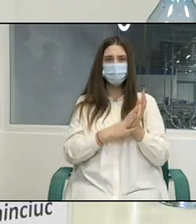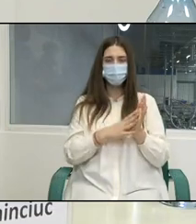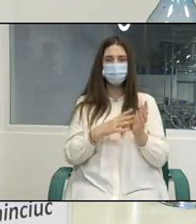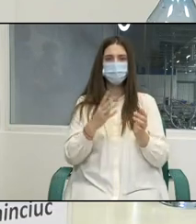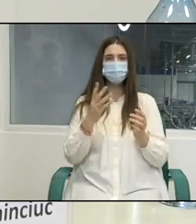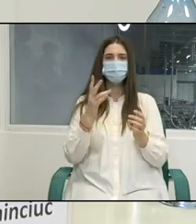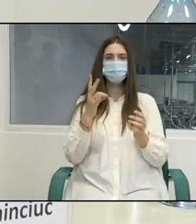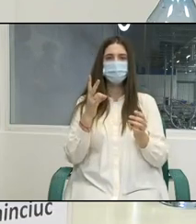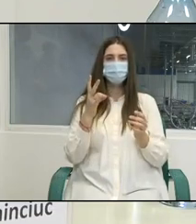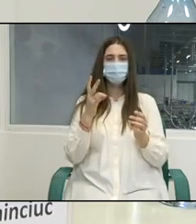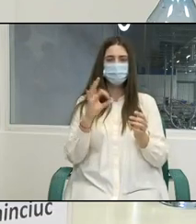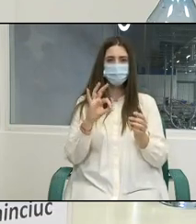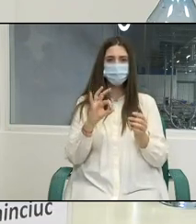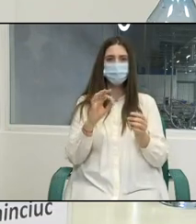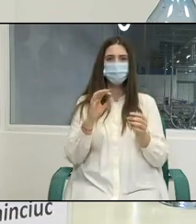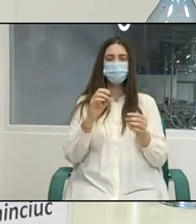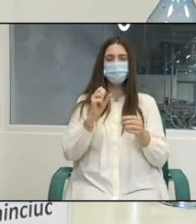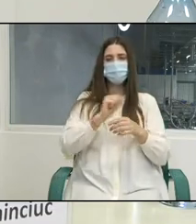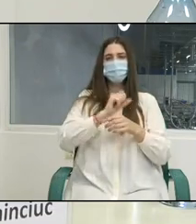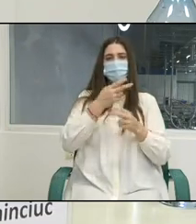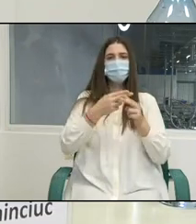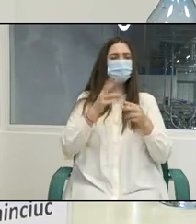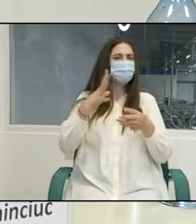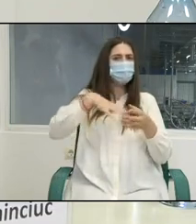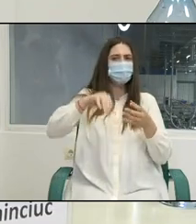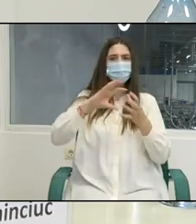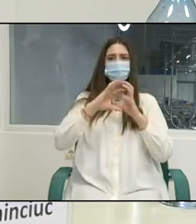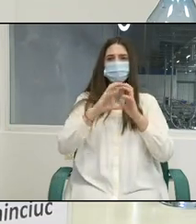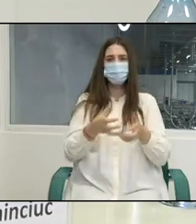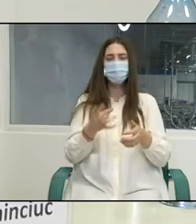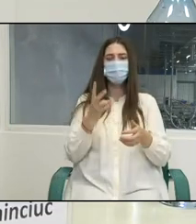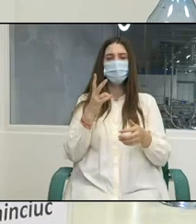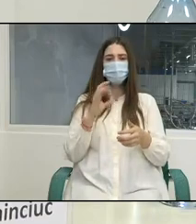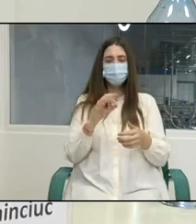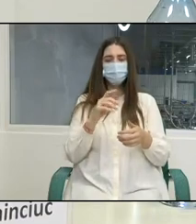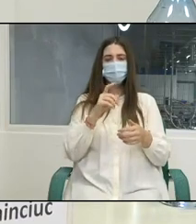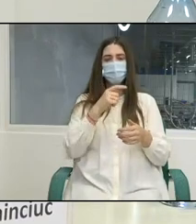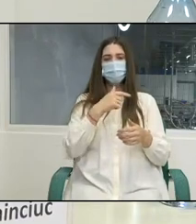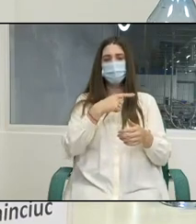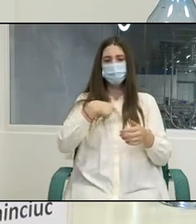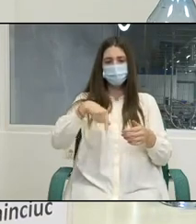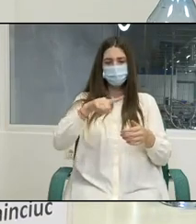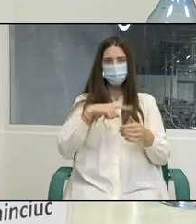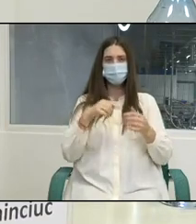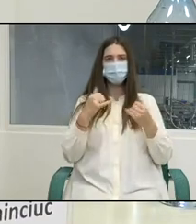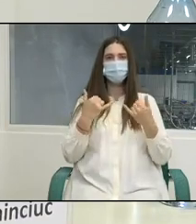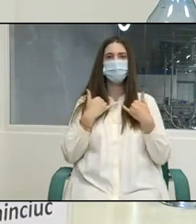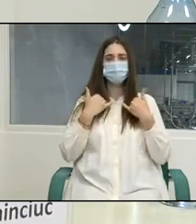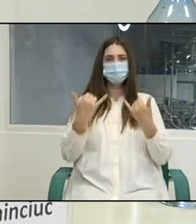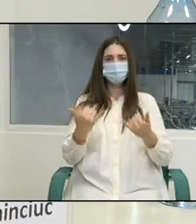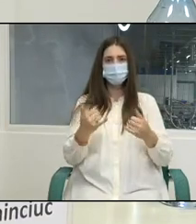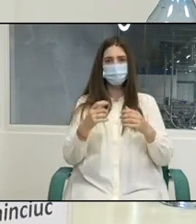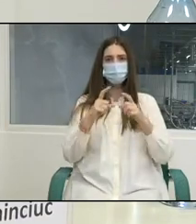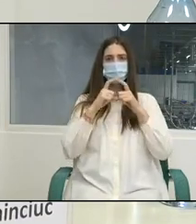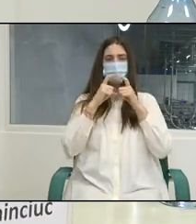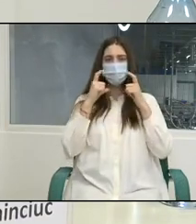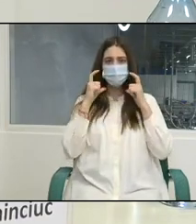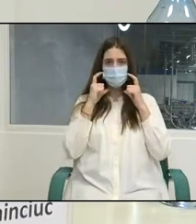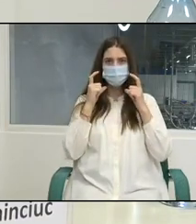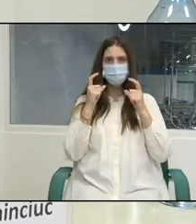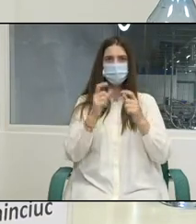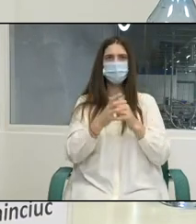național cât și la nivel global, iar în aceste condiții menținerea unui dialog social între partenerii